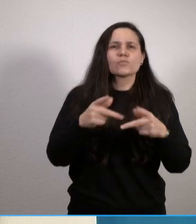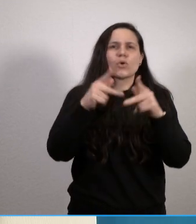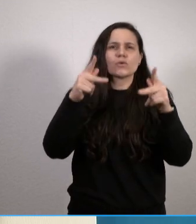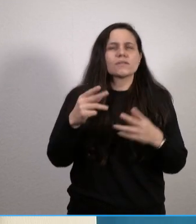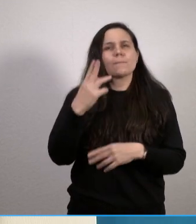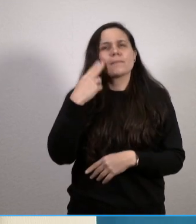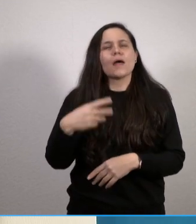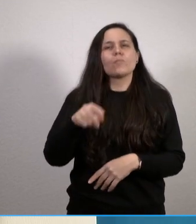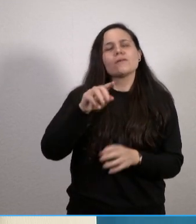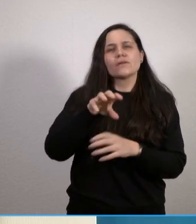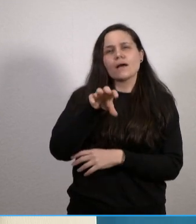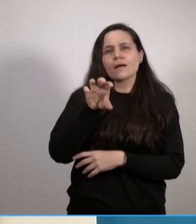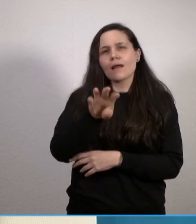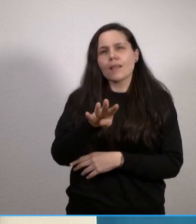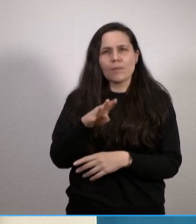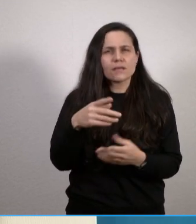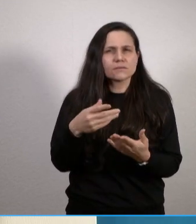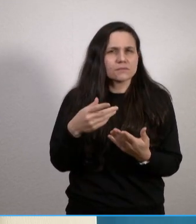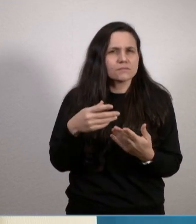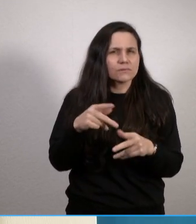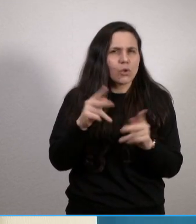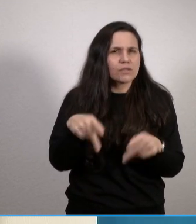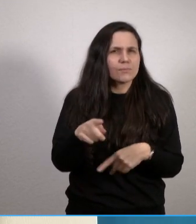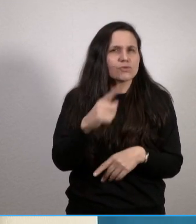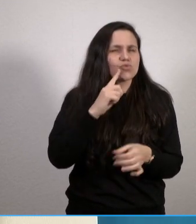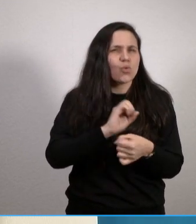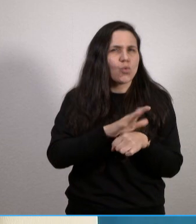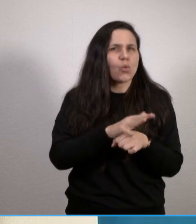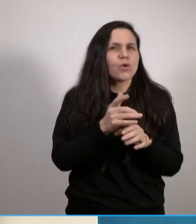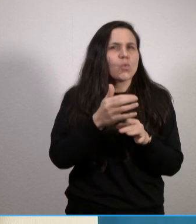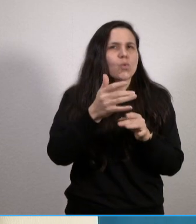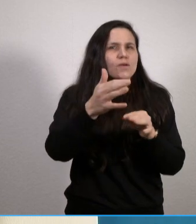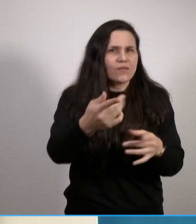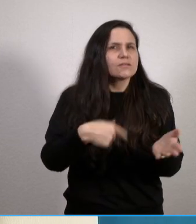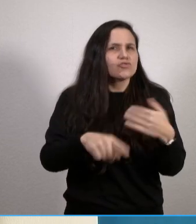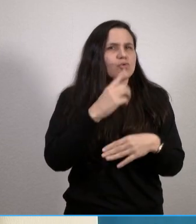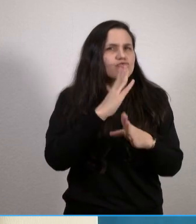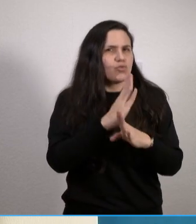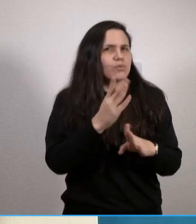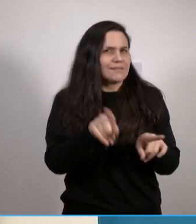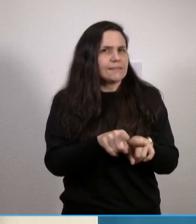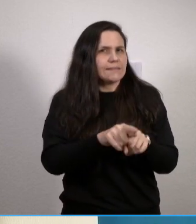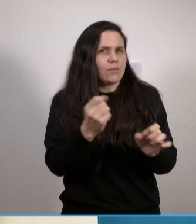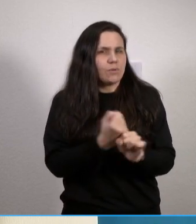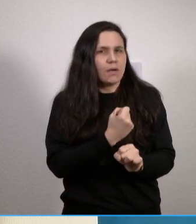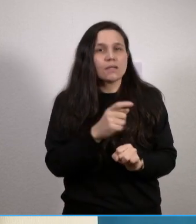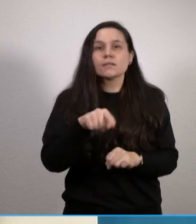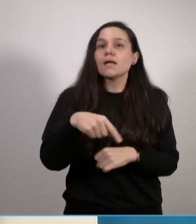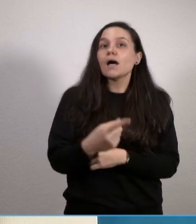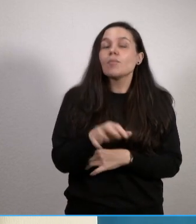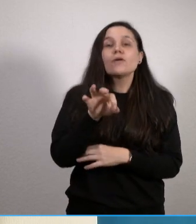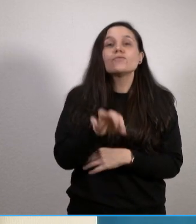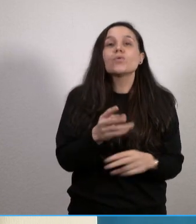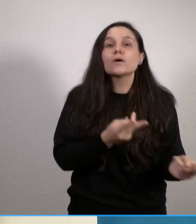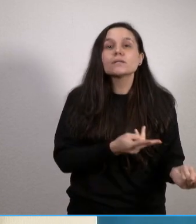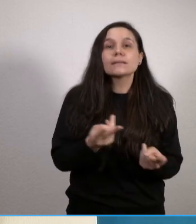-Systems erfolgen, was wir ja bei Corona dann nach einer gewissen Zeit dann erfolgreich eingeführt haben. Aber es sind für den Transport